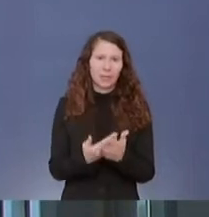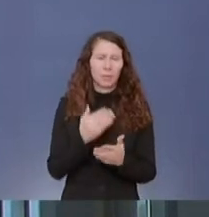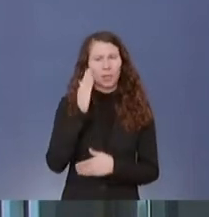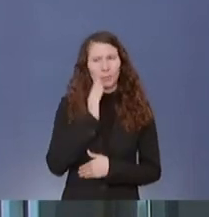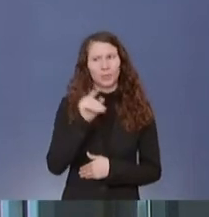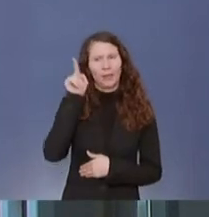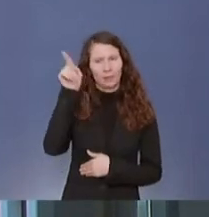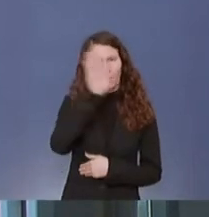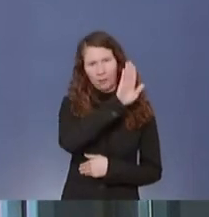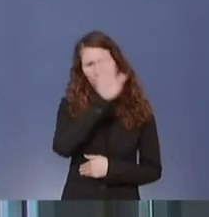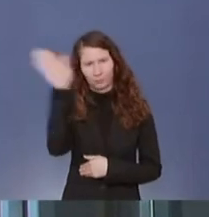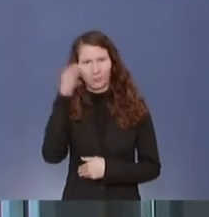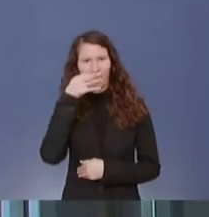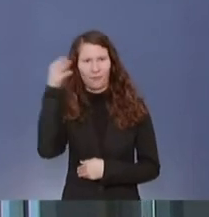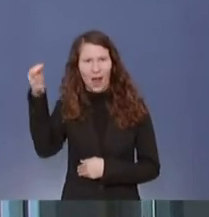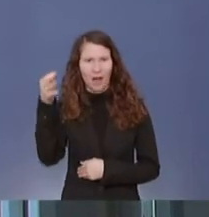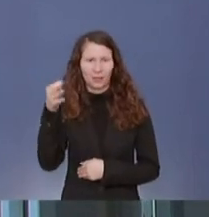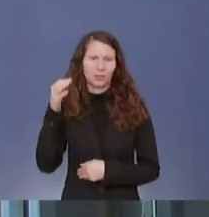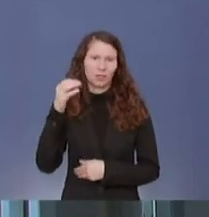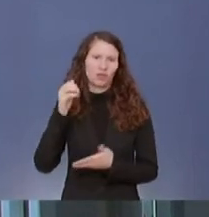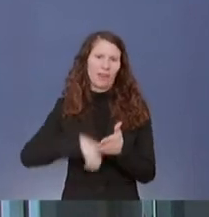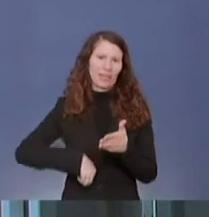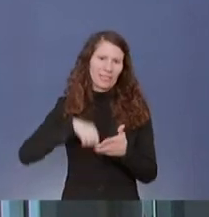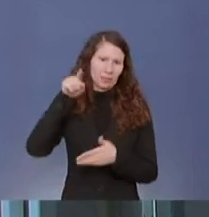an die Staatskanzlei in Schwering zu richten.